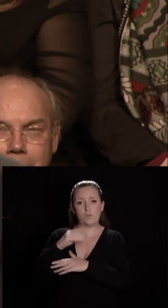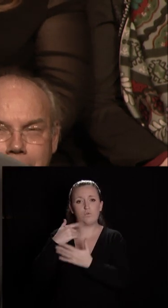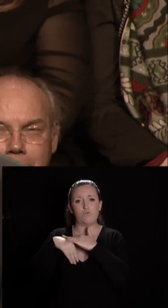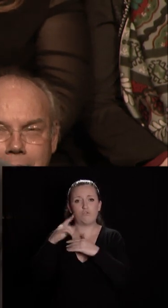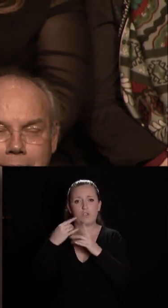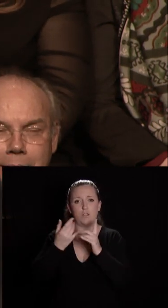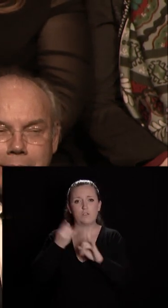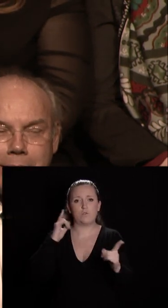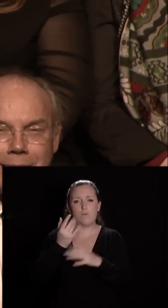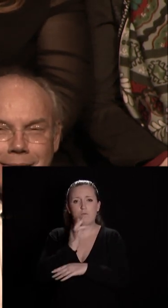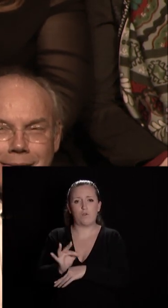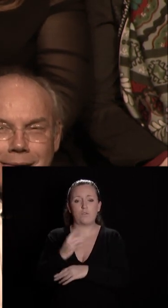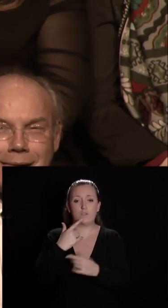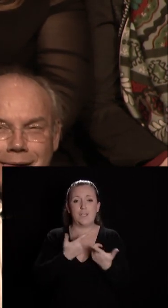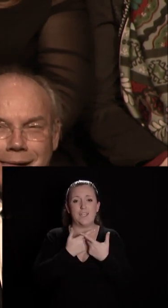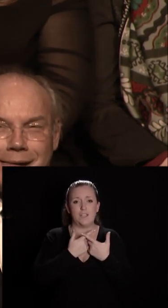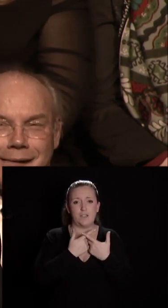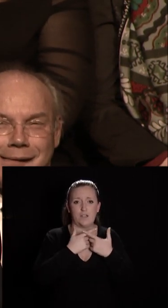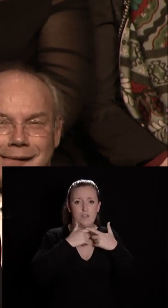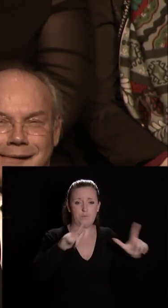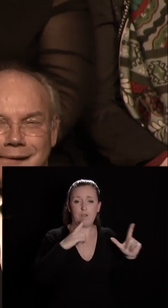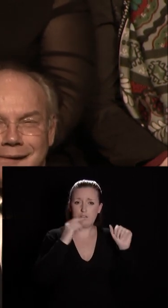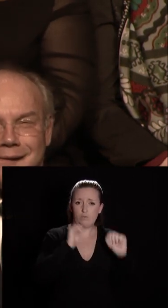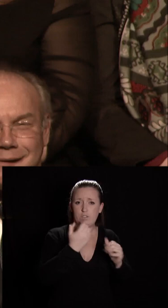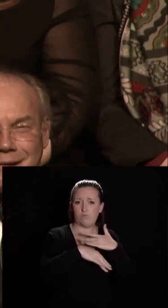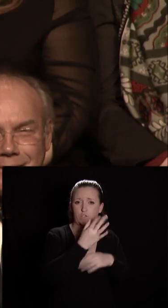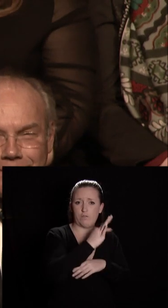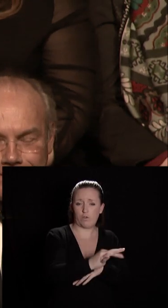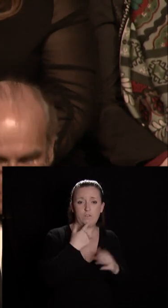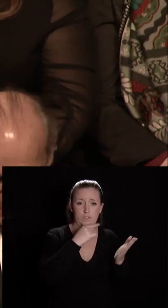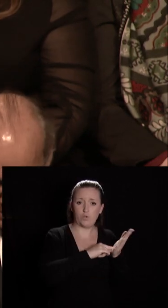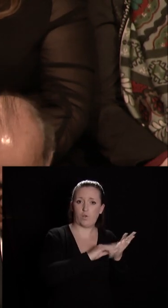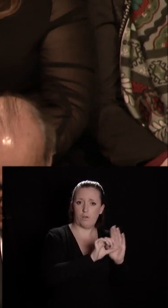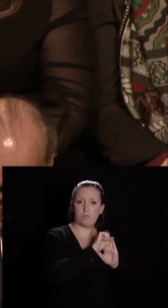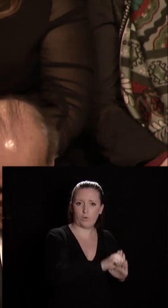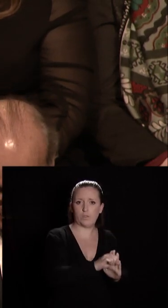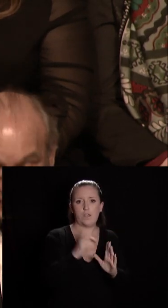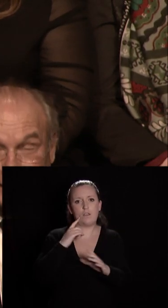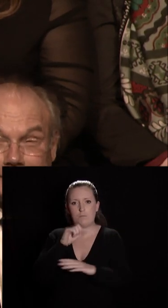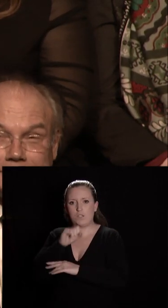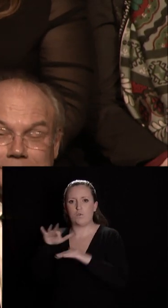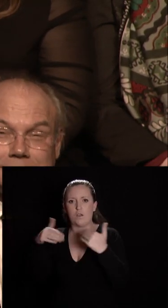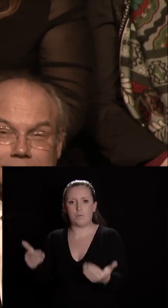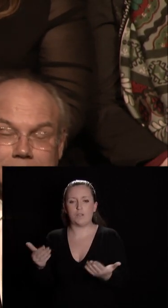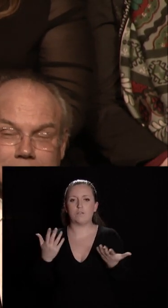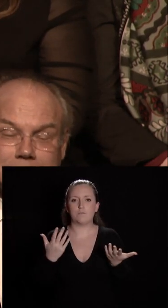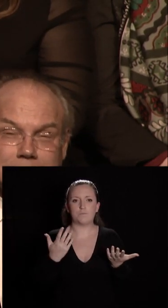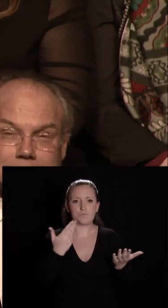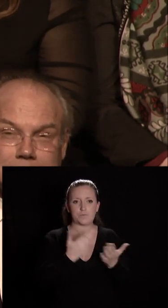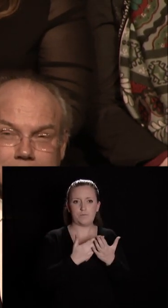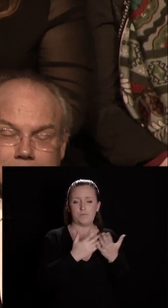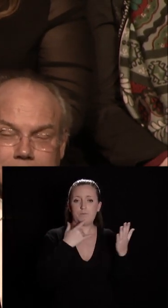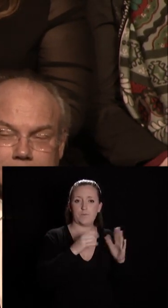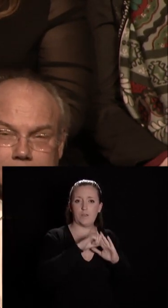la liberté n'est possible dans un pays que si le droit l'emporte sur les passions la sécurité qui est la garantie de la liberté est notre priorité